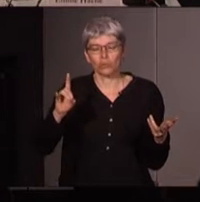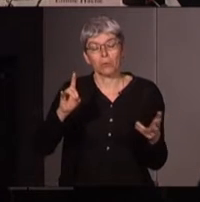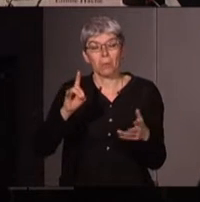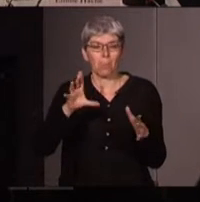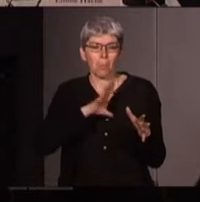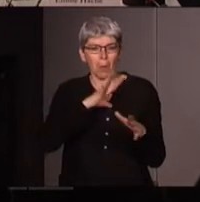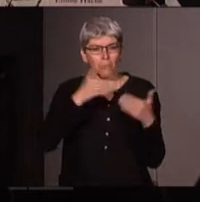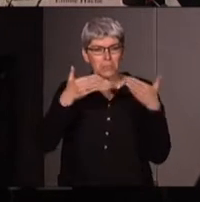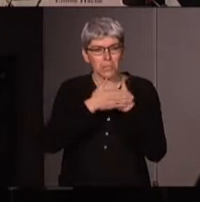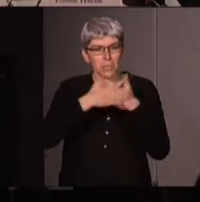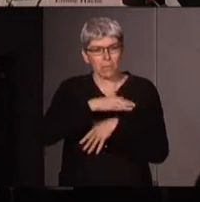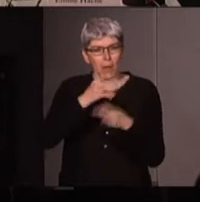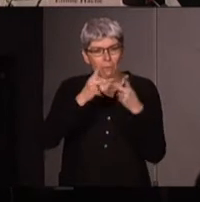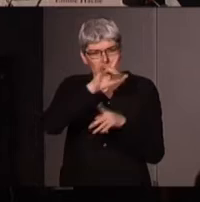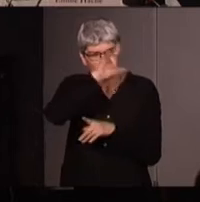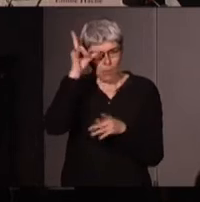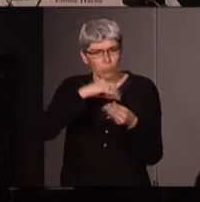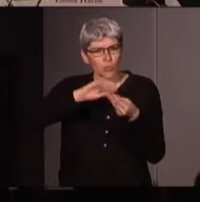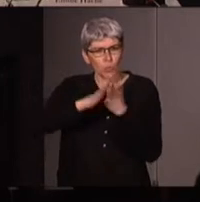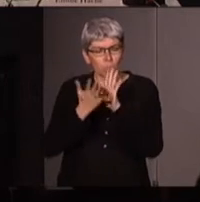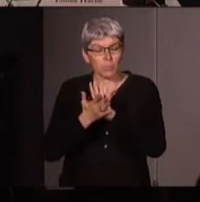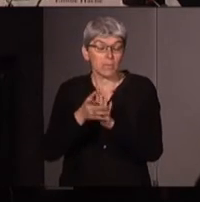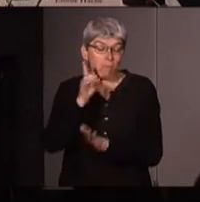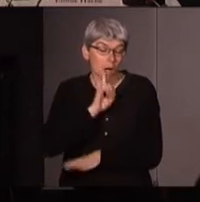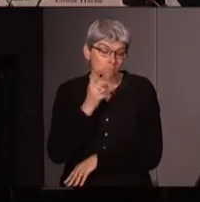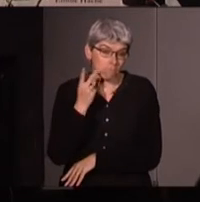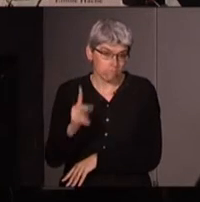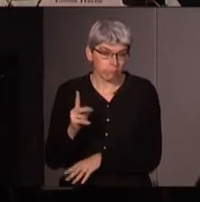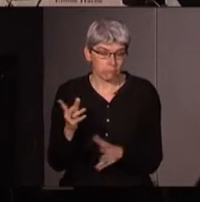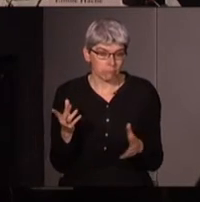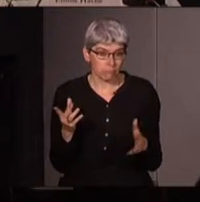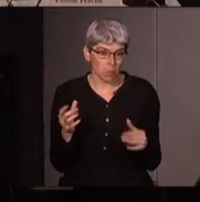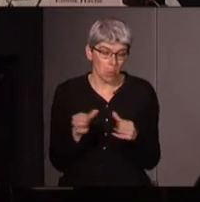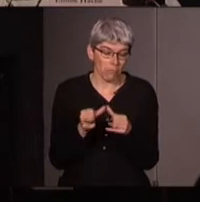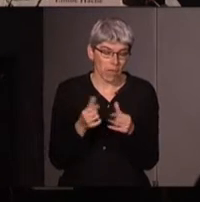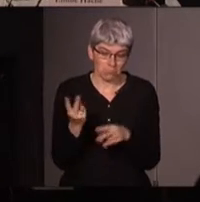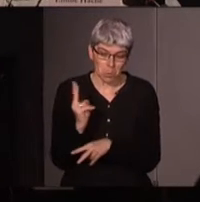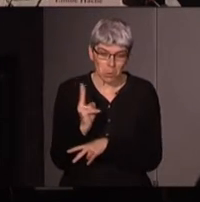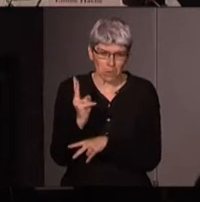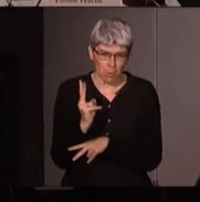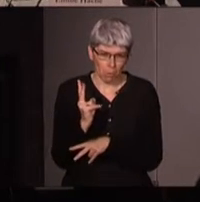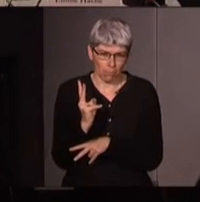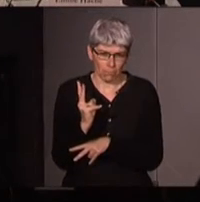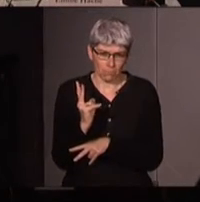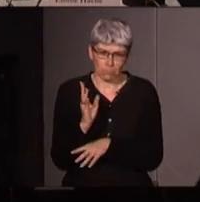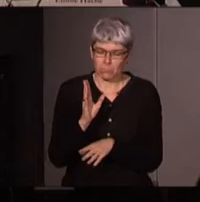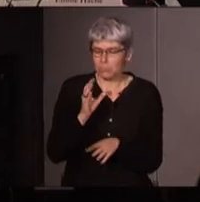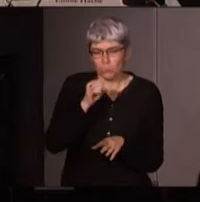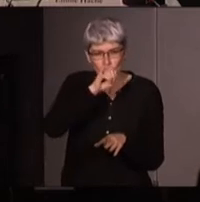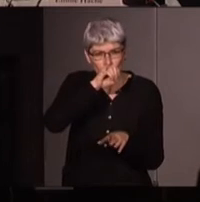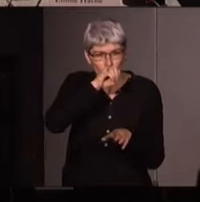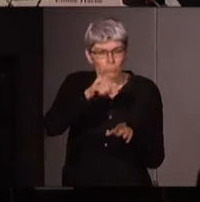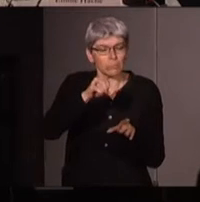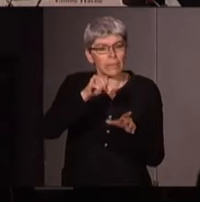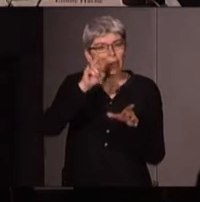et sa complice Geneviève Cellier qui sont des grands éco-féministes du cinéma